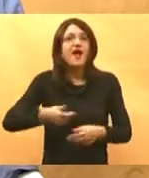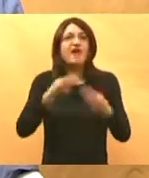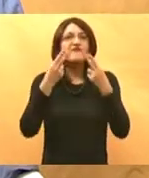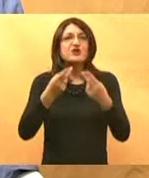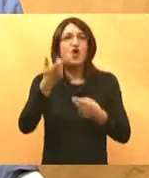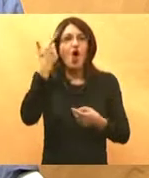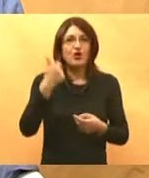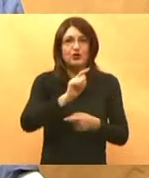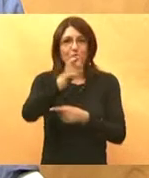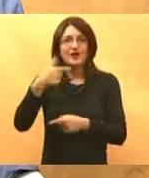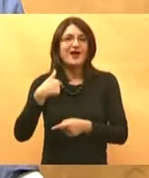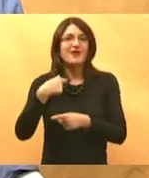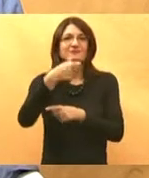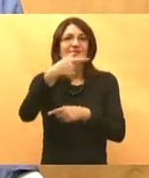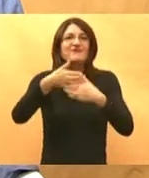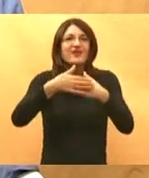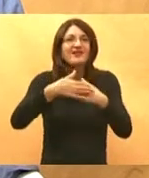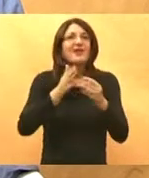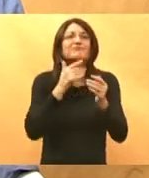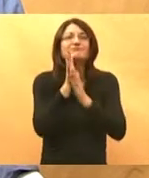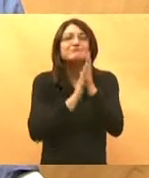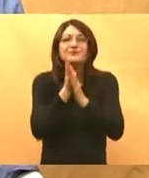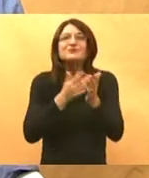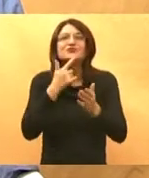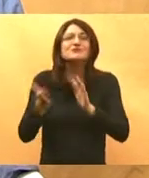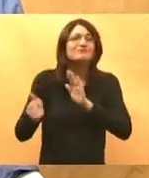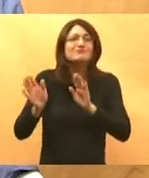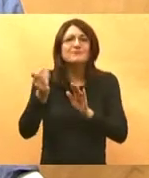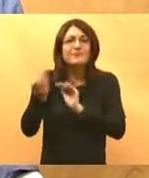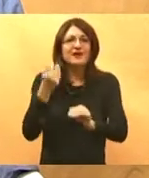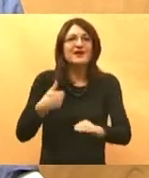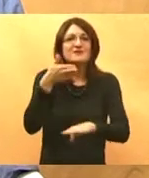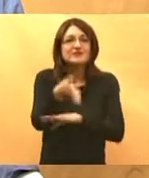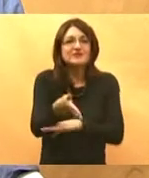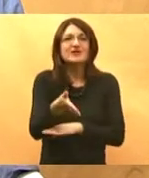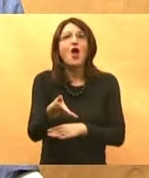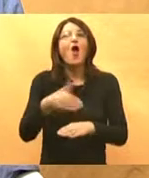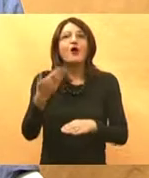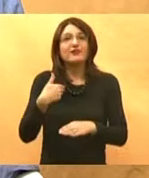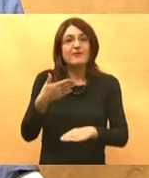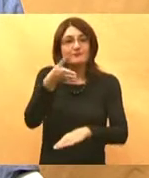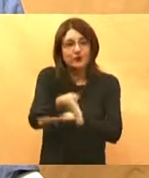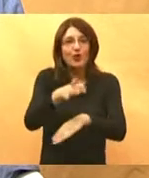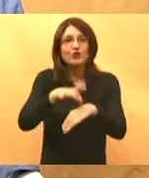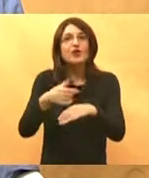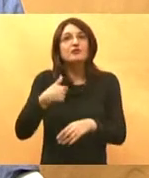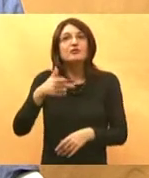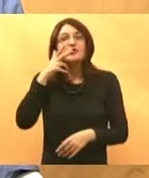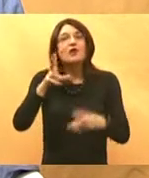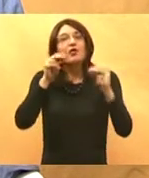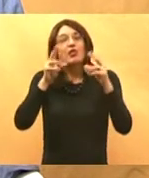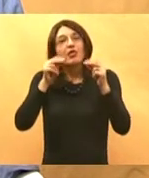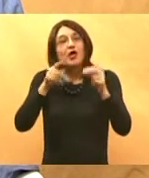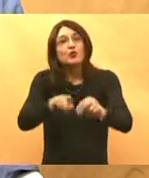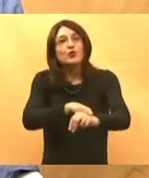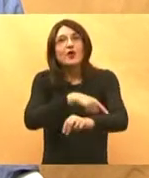kucamo na vrata, lomimo se da dođemo što prije, kada dođemo unutra, htjeli bi se vama ostati pola sata i nije nas više briga za ove